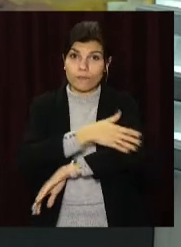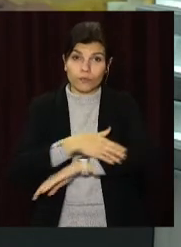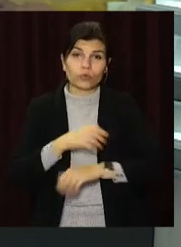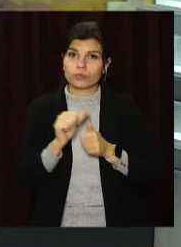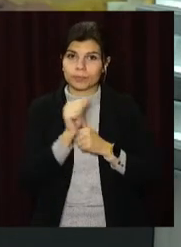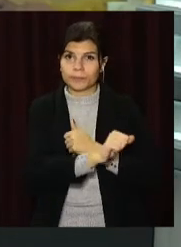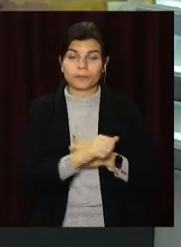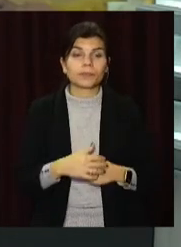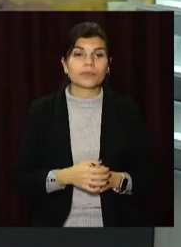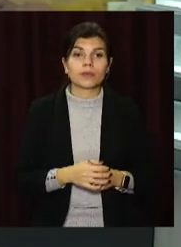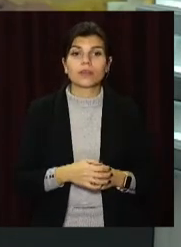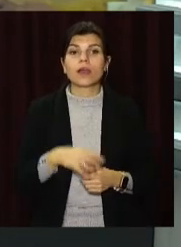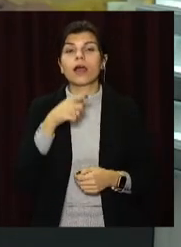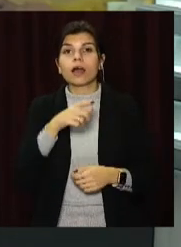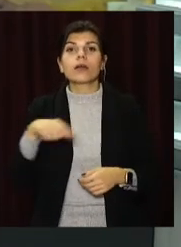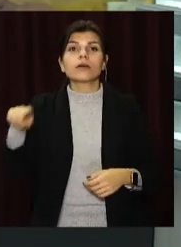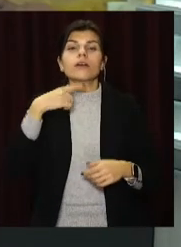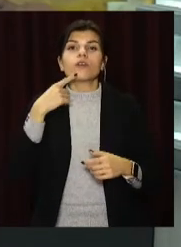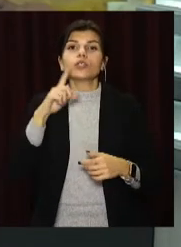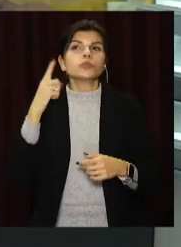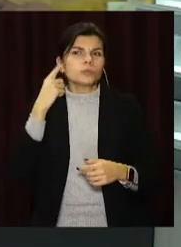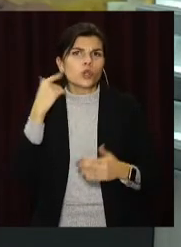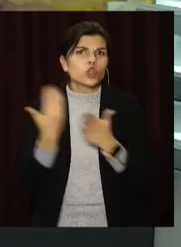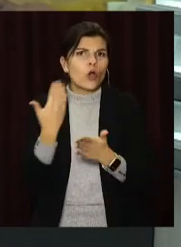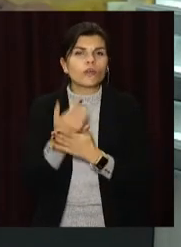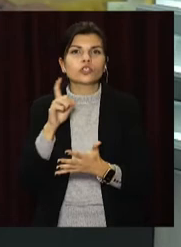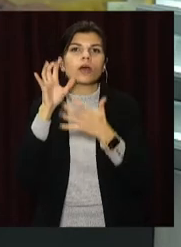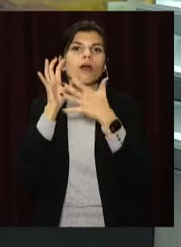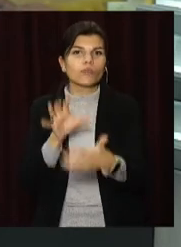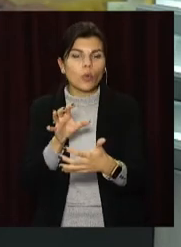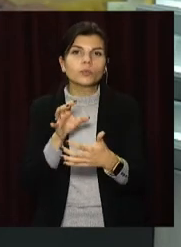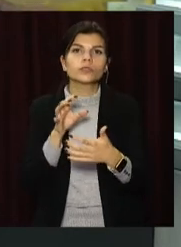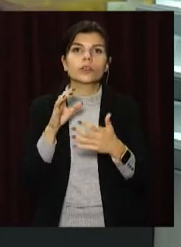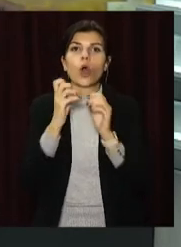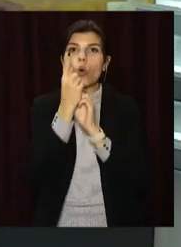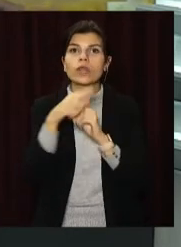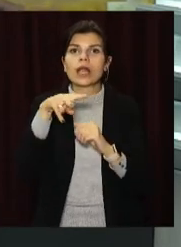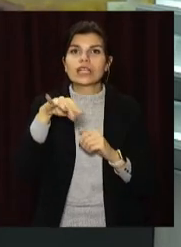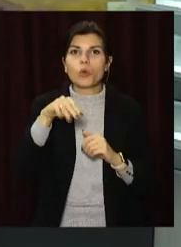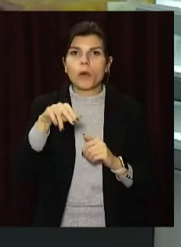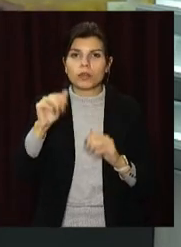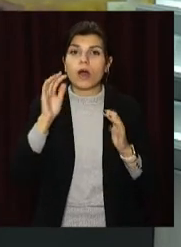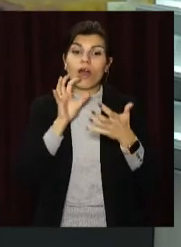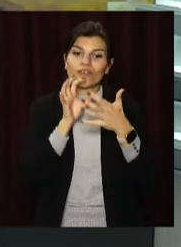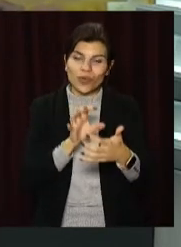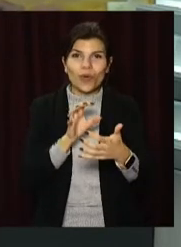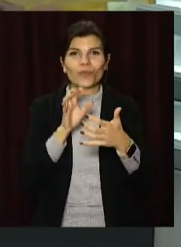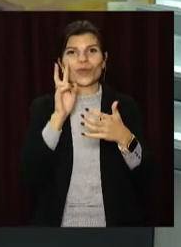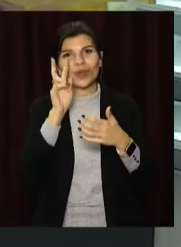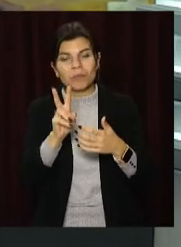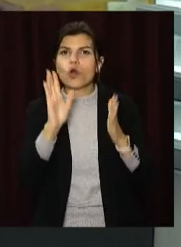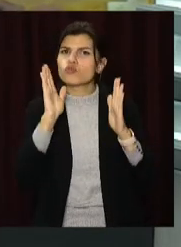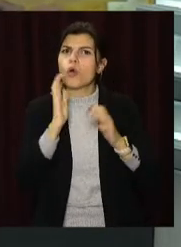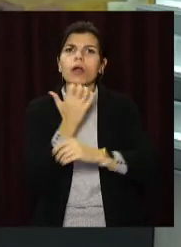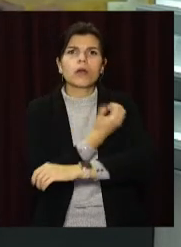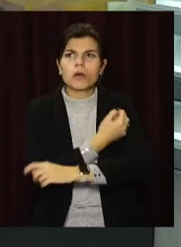міськради спростували чутки про те, що в автобуси, трамваї та метро з 11 листопада пускатимуть лише щеплених пасажирів.